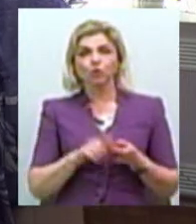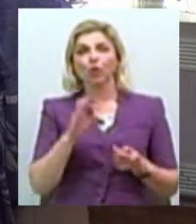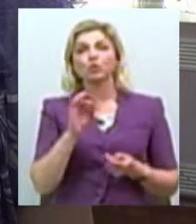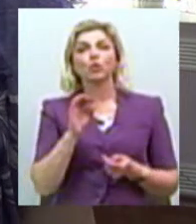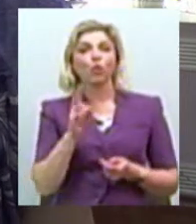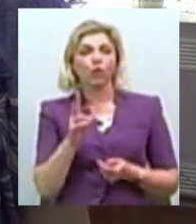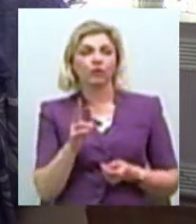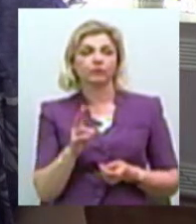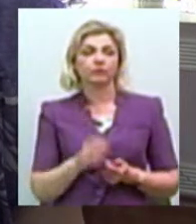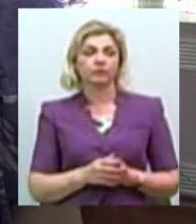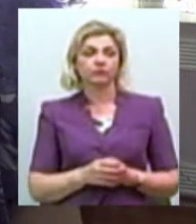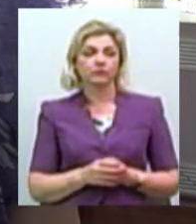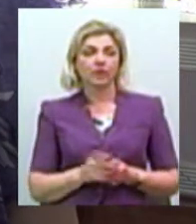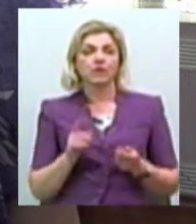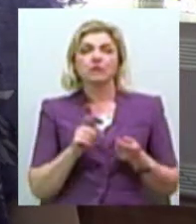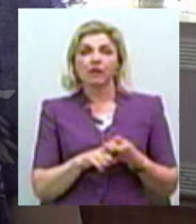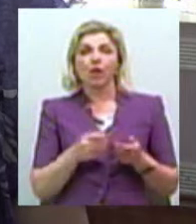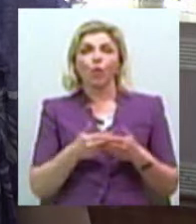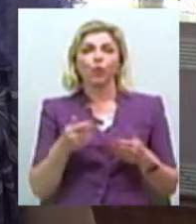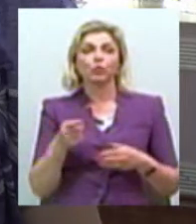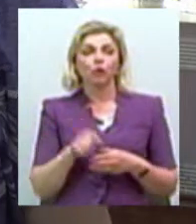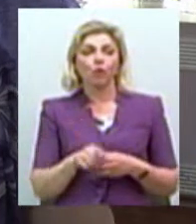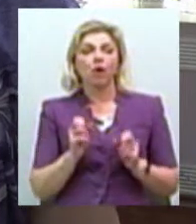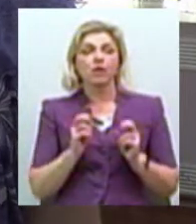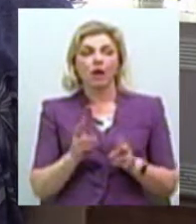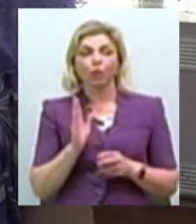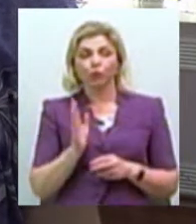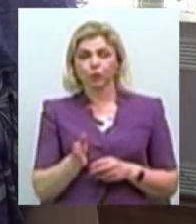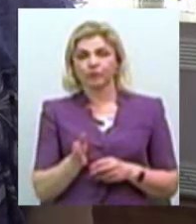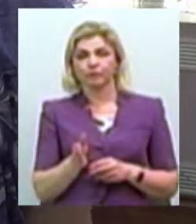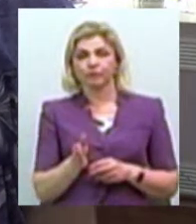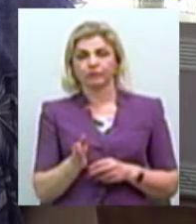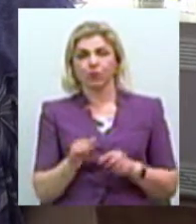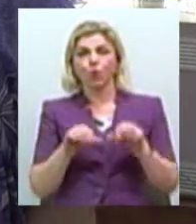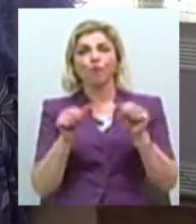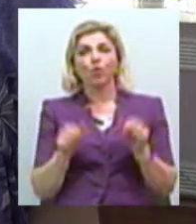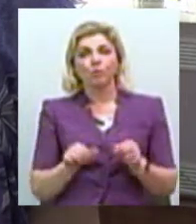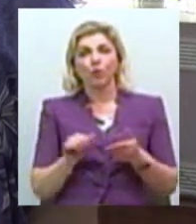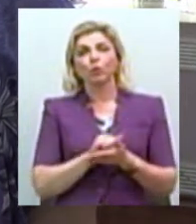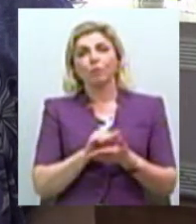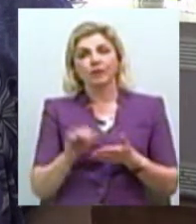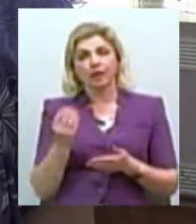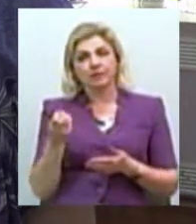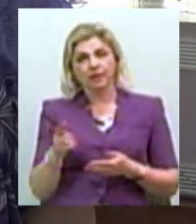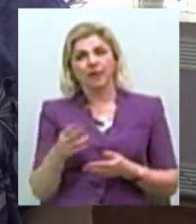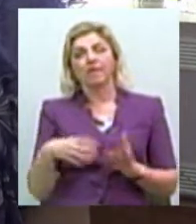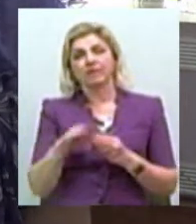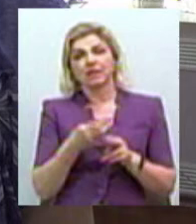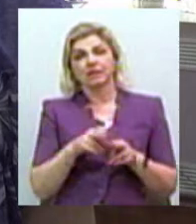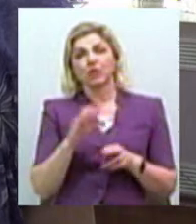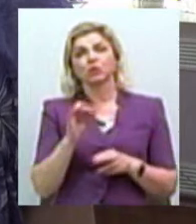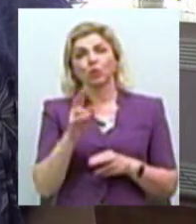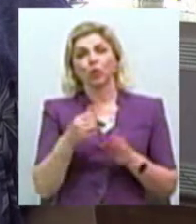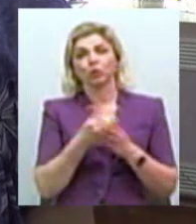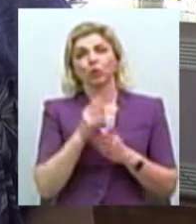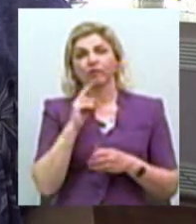то в залежності від того, як буде оформлена документація, цей термін може до